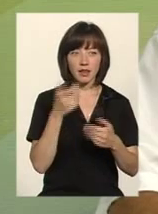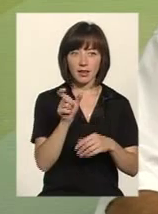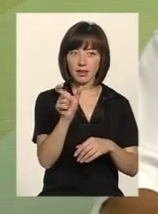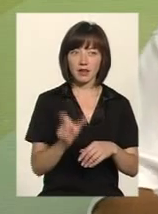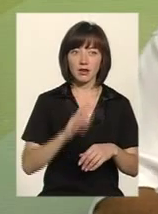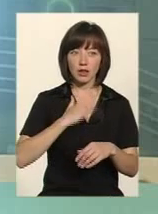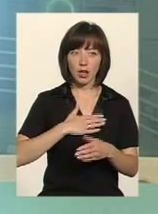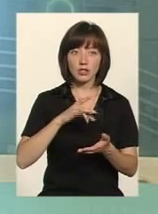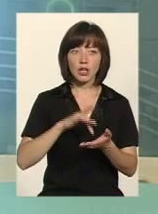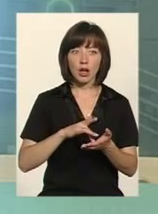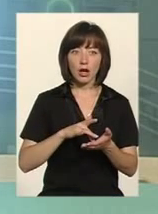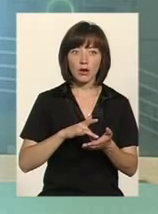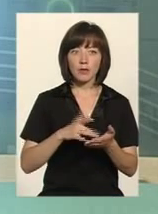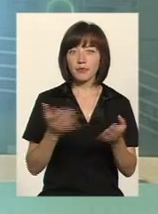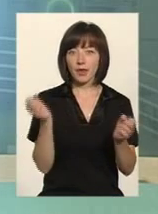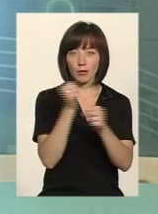нашого центру.